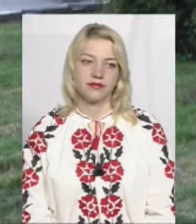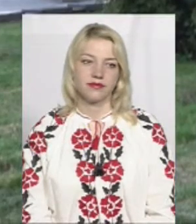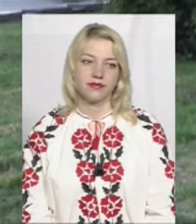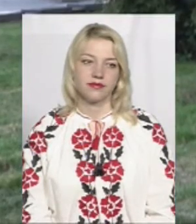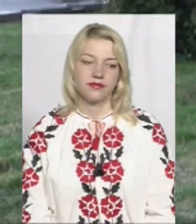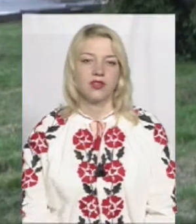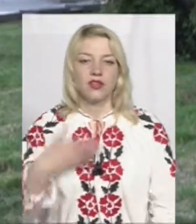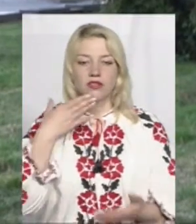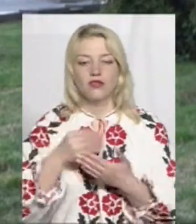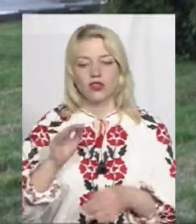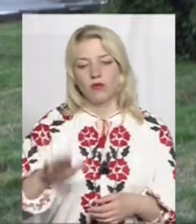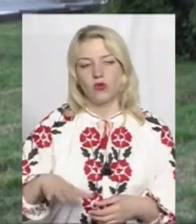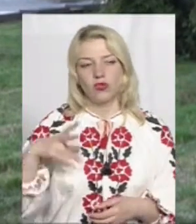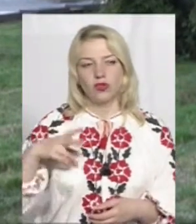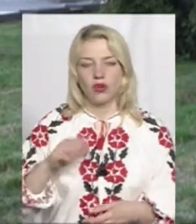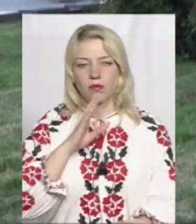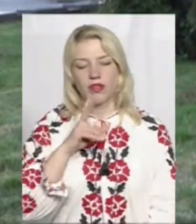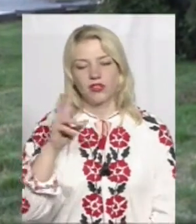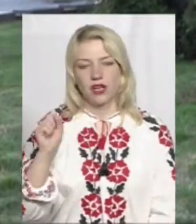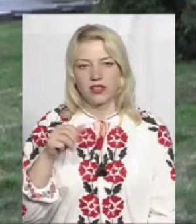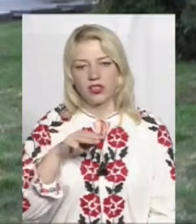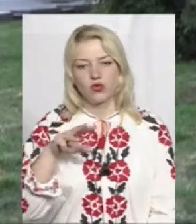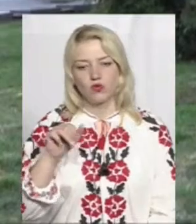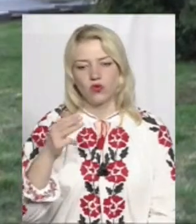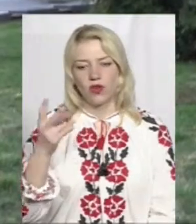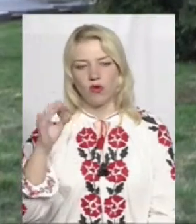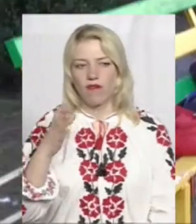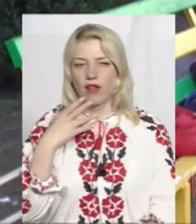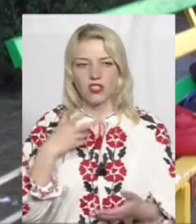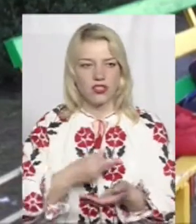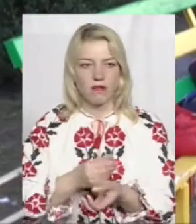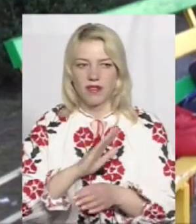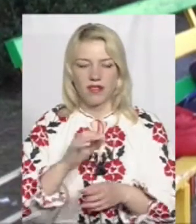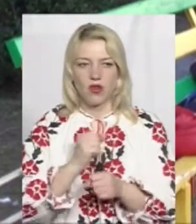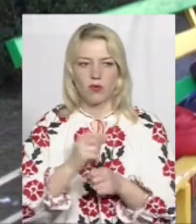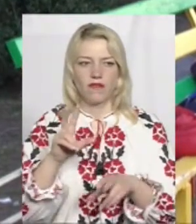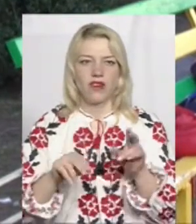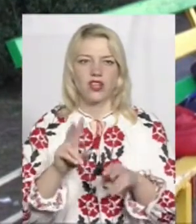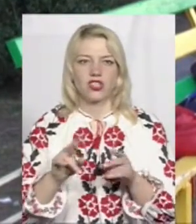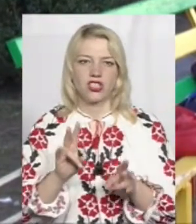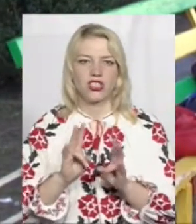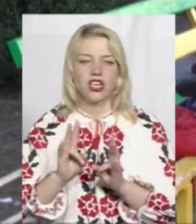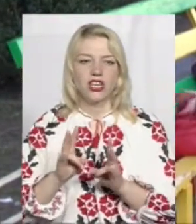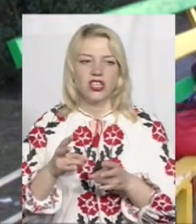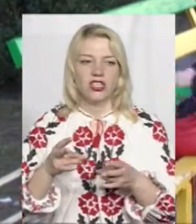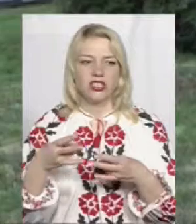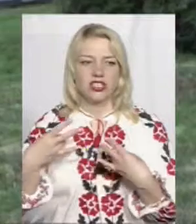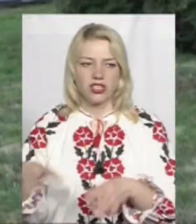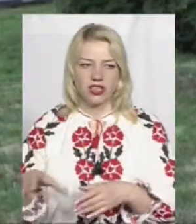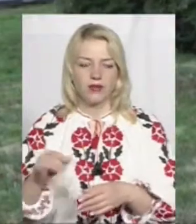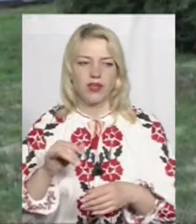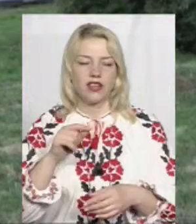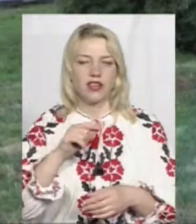Своїй молодшій доньці хмельничанка Наталія Шмурікова щеплень не робить, бо вважає їх шкідливими. Тому виступає за природній імунітет.